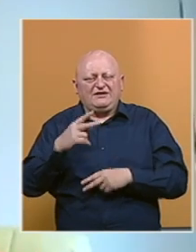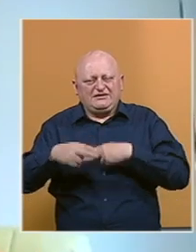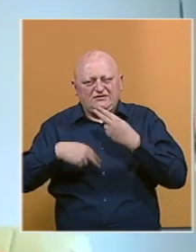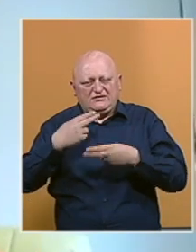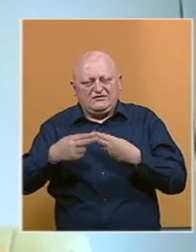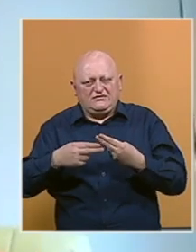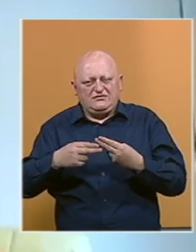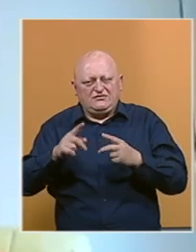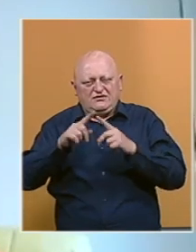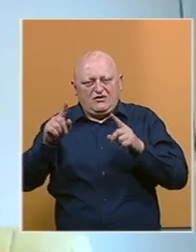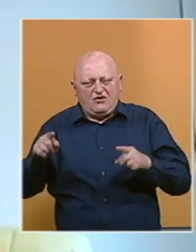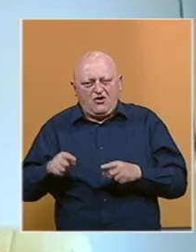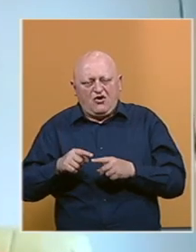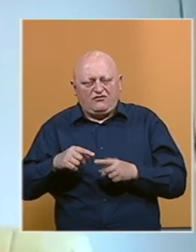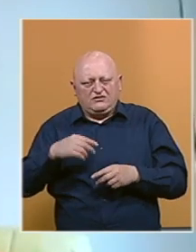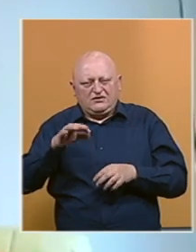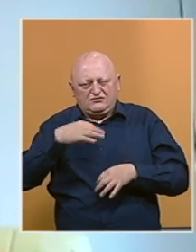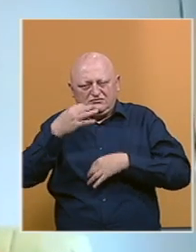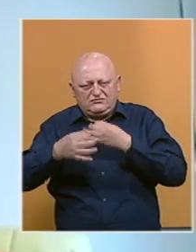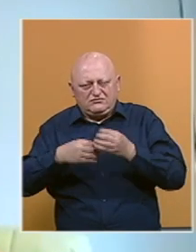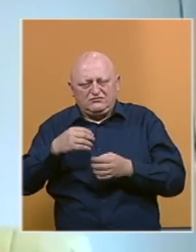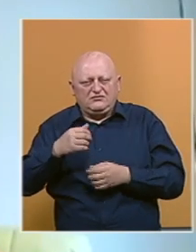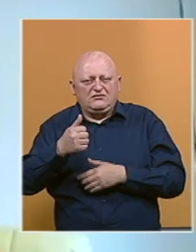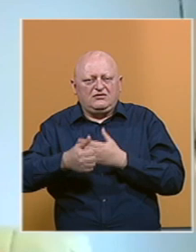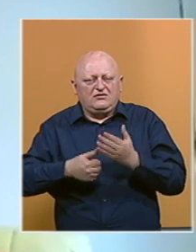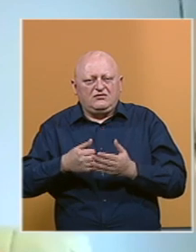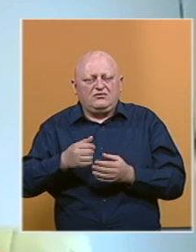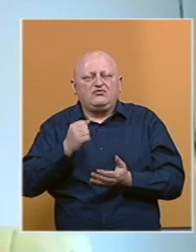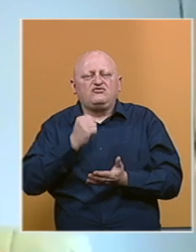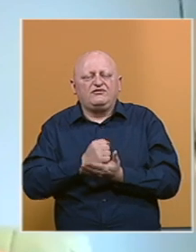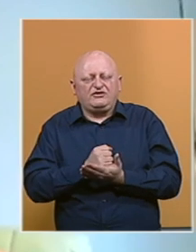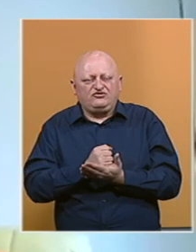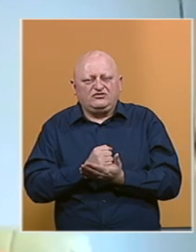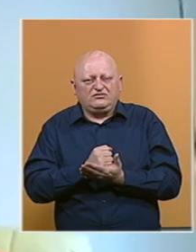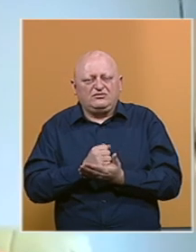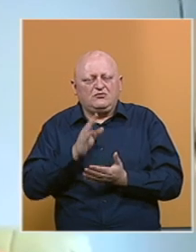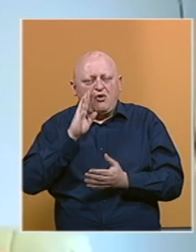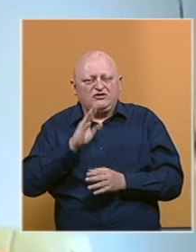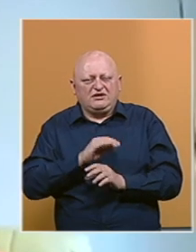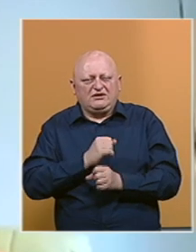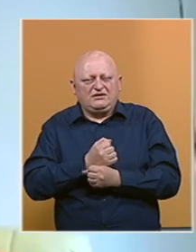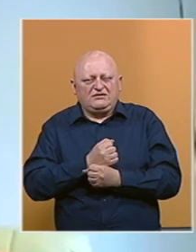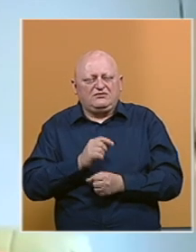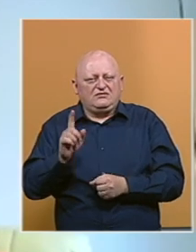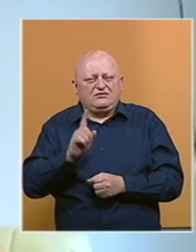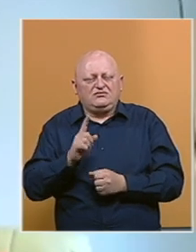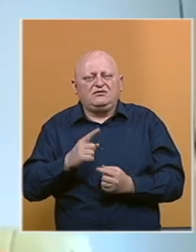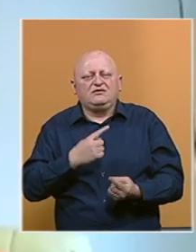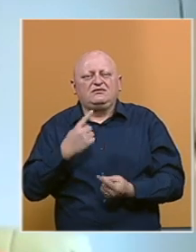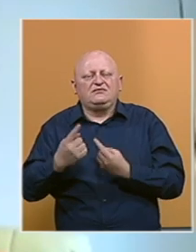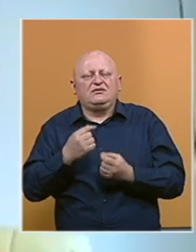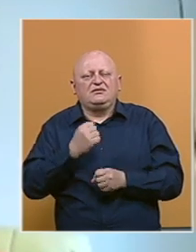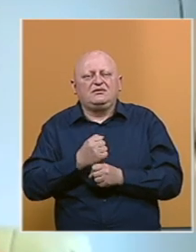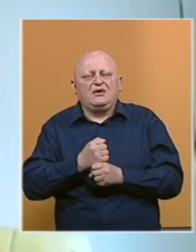nakon opsežne analize stanja tri godine poslije egzaktno utvrđuje da Bosna i Hercegovina nije u stanju da